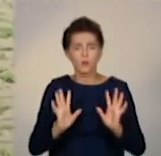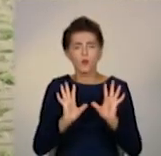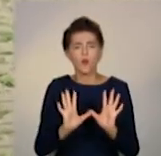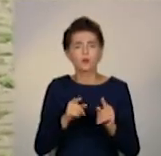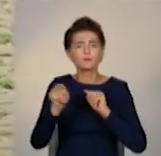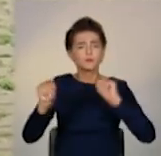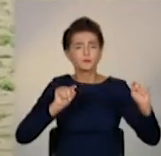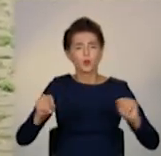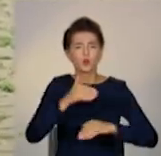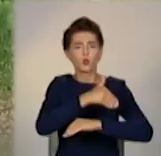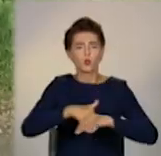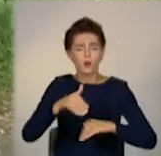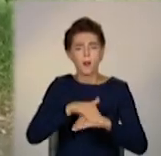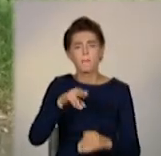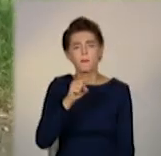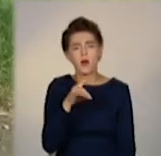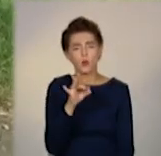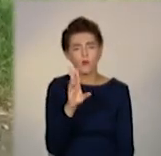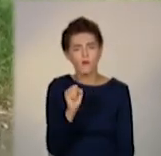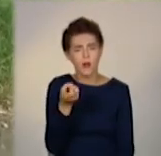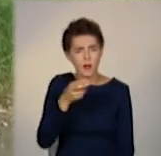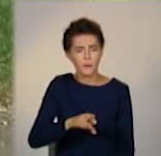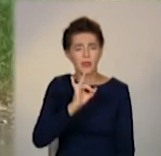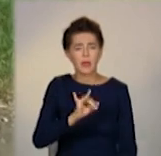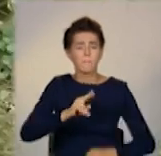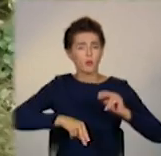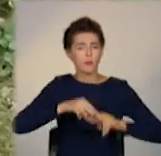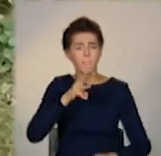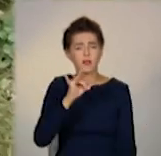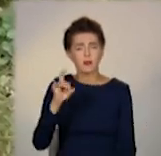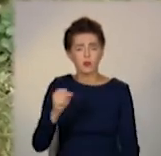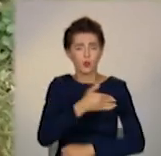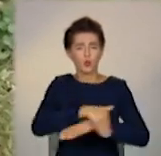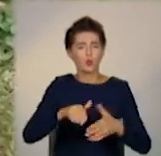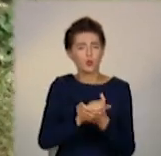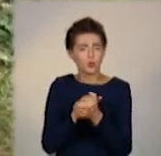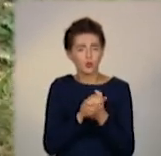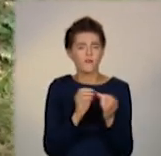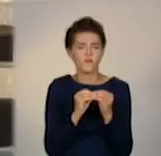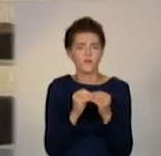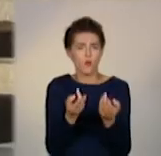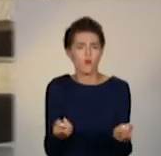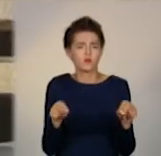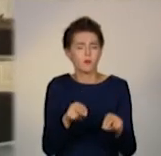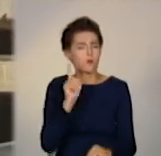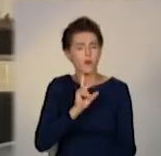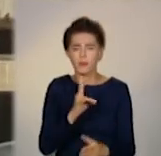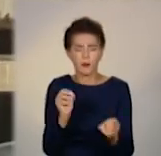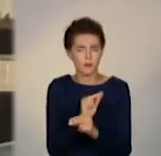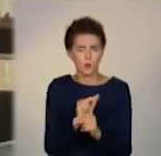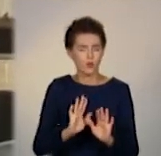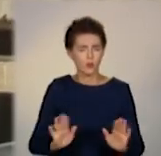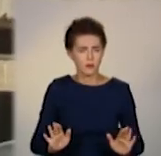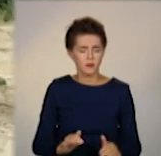вулицями Південної і Паркової та між проспектами Миру і вулицею Дружби також залишаться без уваги. Олексій